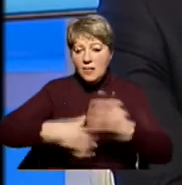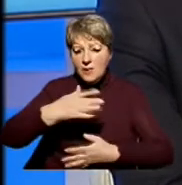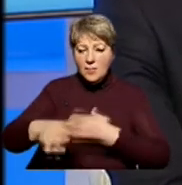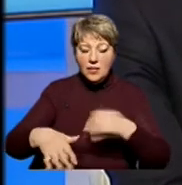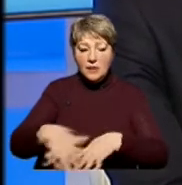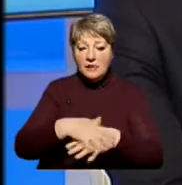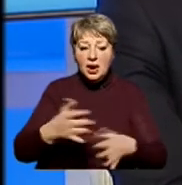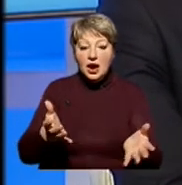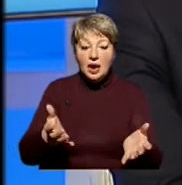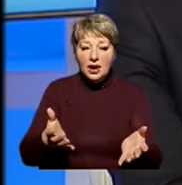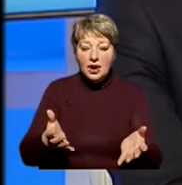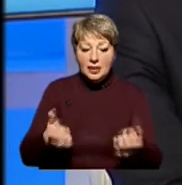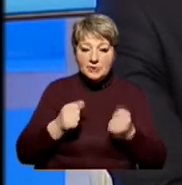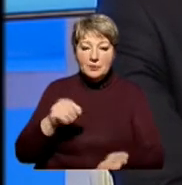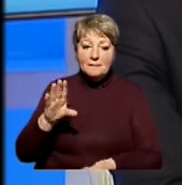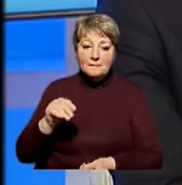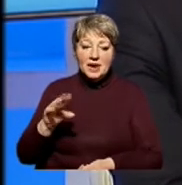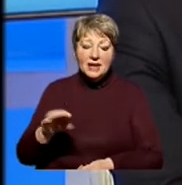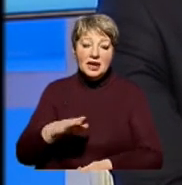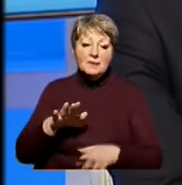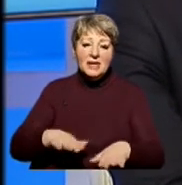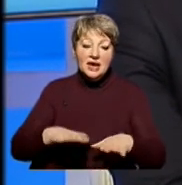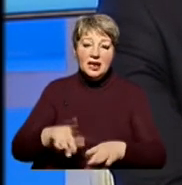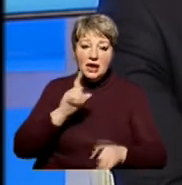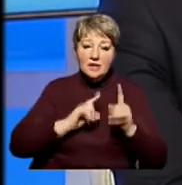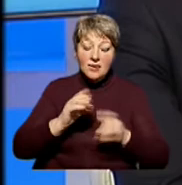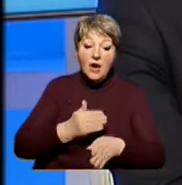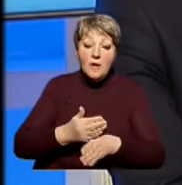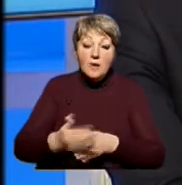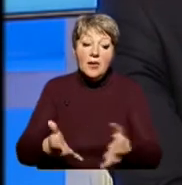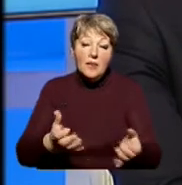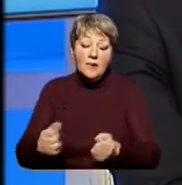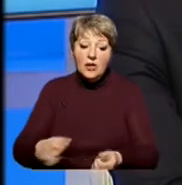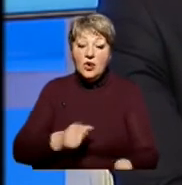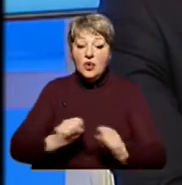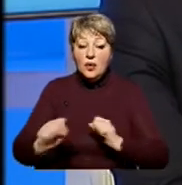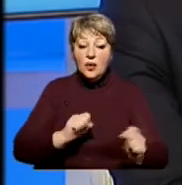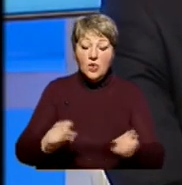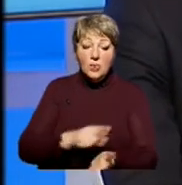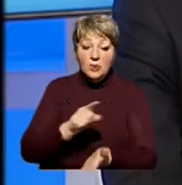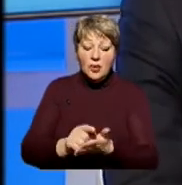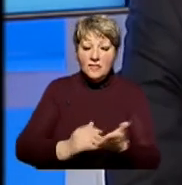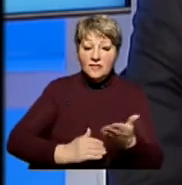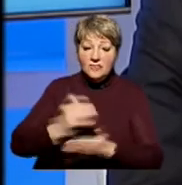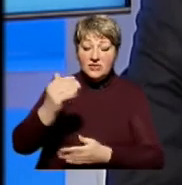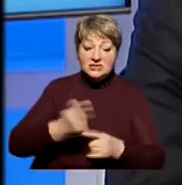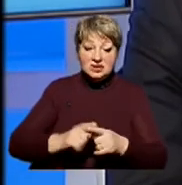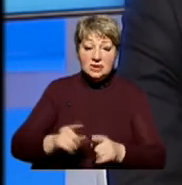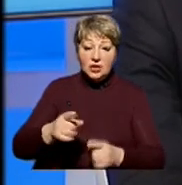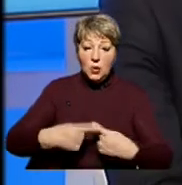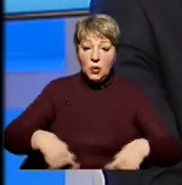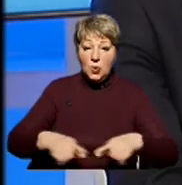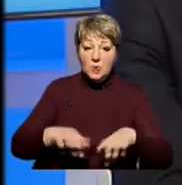отримали мандати депутатів місцевих рад, а згодом отримали керівні посади у виконавчих органах Черкаської міської ради.